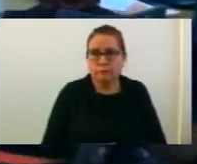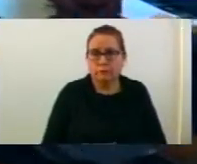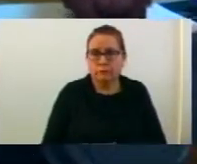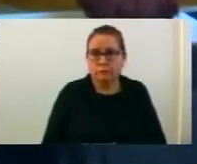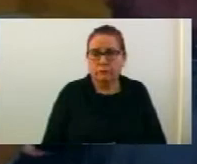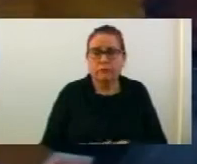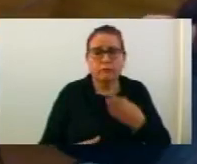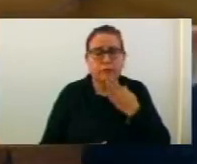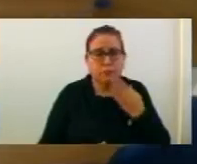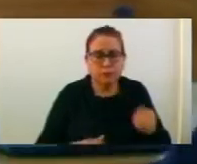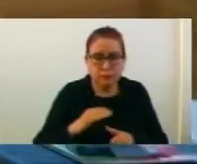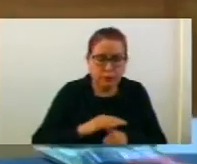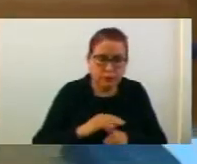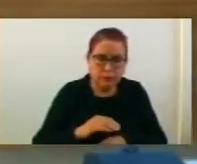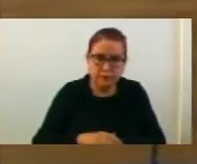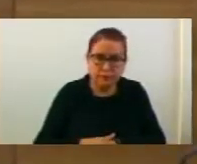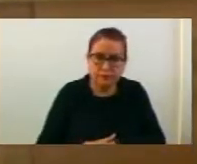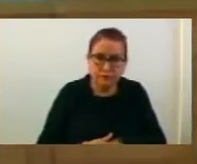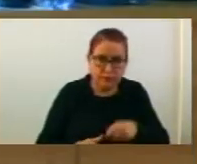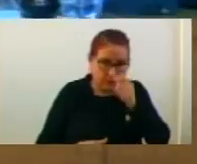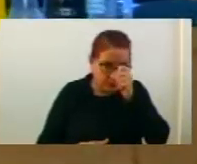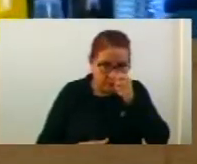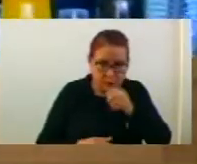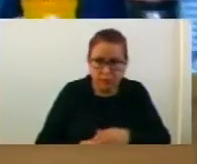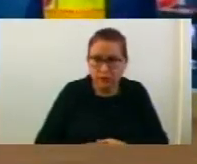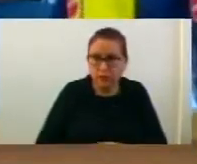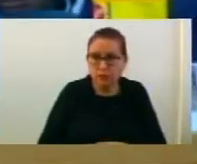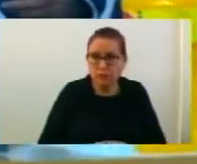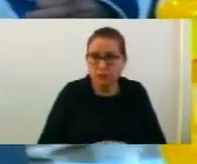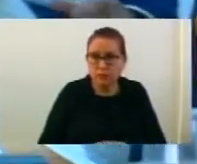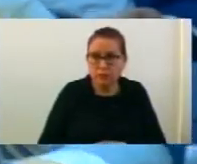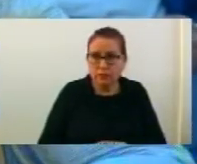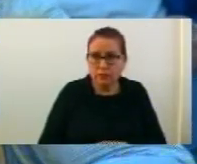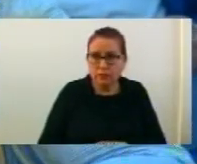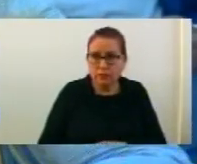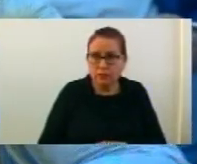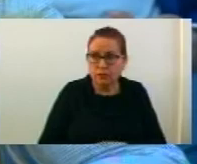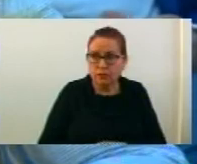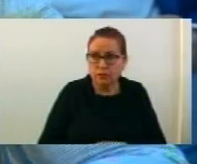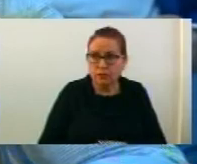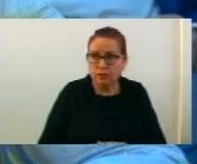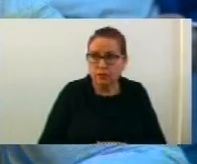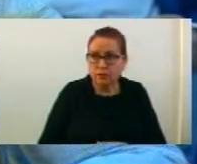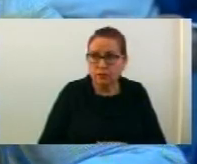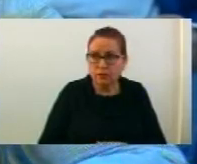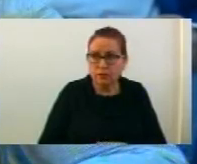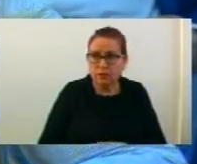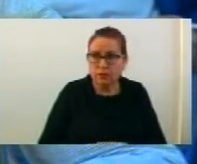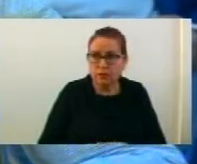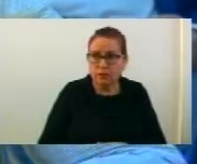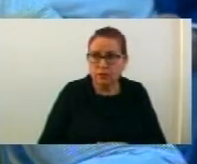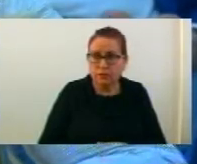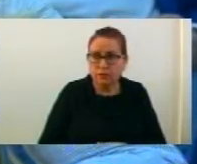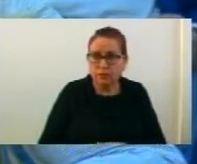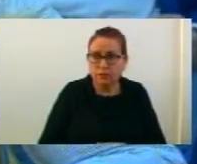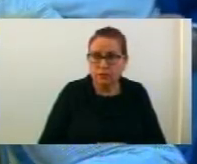Вие и благодарам, председателе. Почетувани колеги, аз, бидејќи сериозна темата, вие потенциравте сериозност, ке го замолам